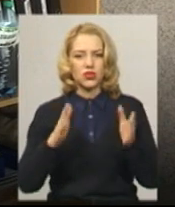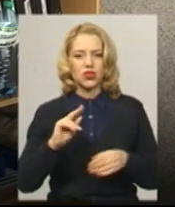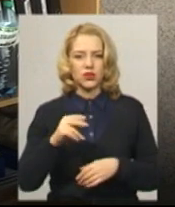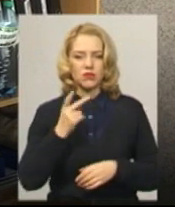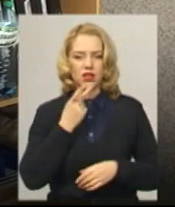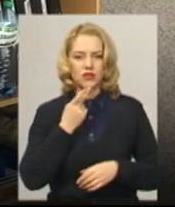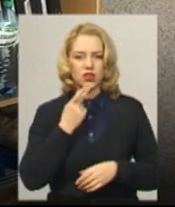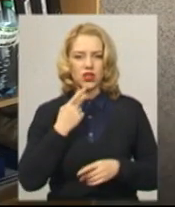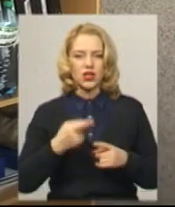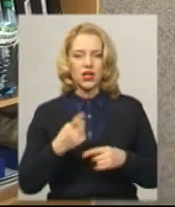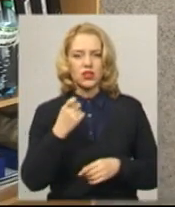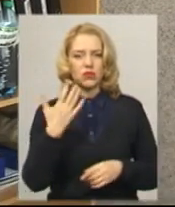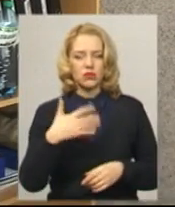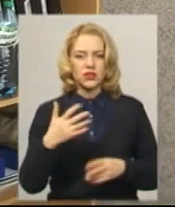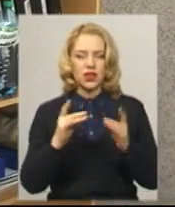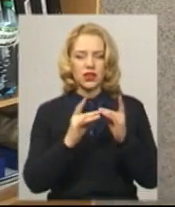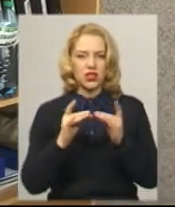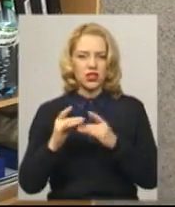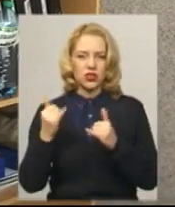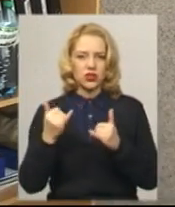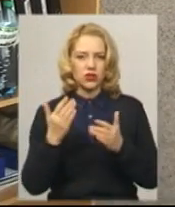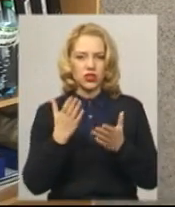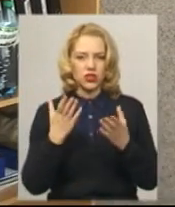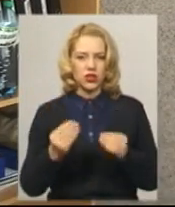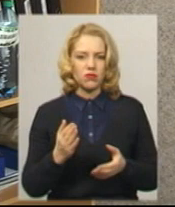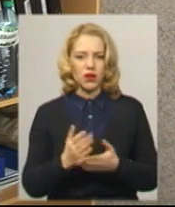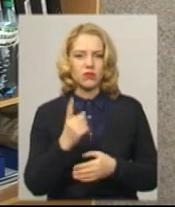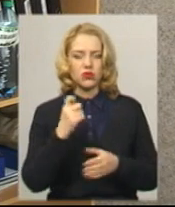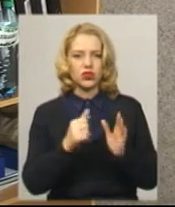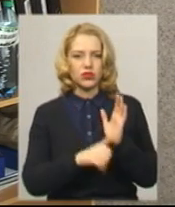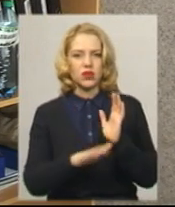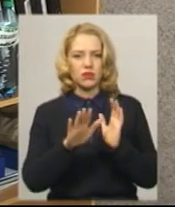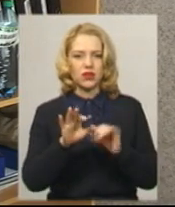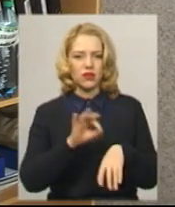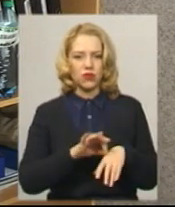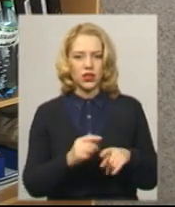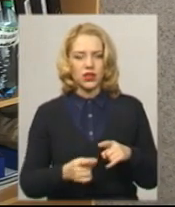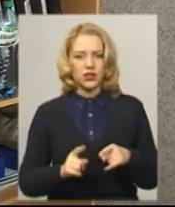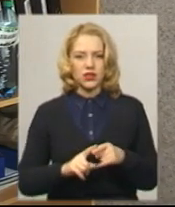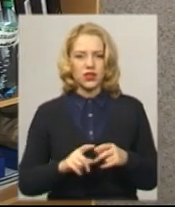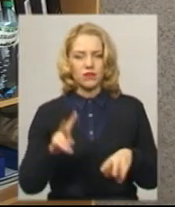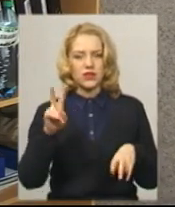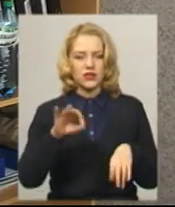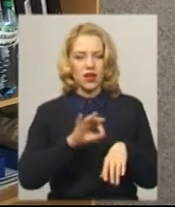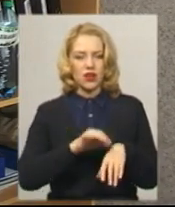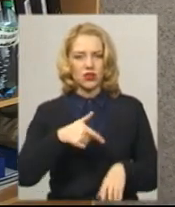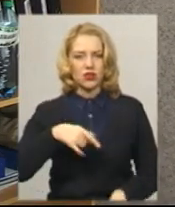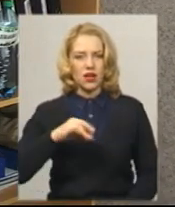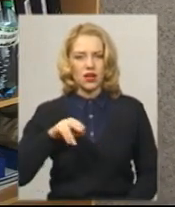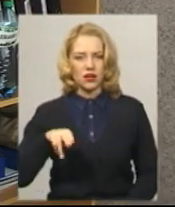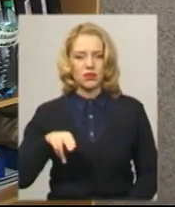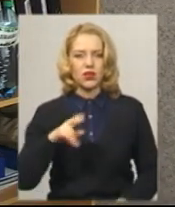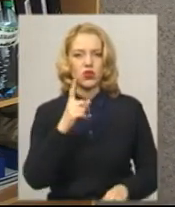Тобто, на 150 ліжок на сьогодні маємо 165 хворих. З них з діагнозом грип – 110